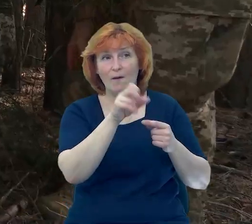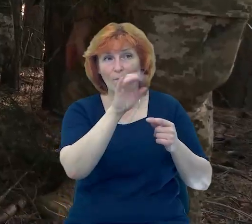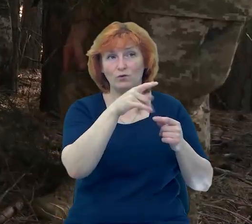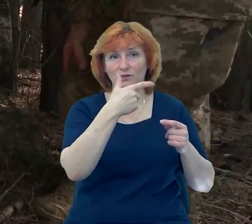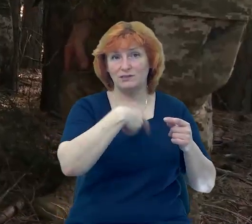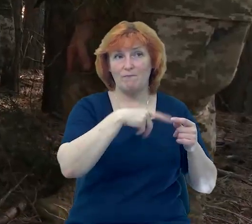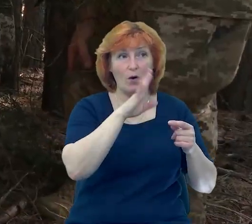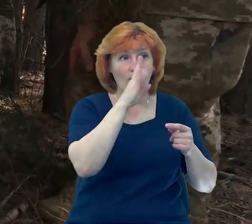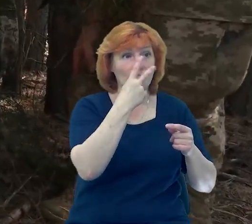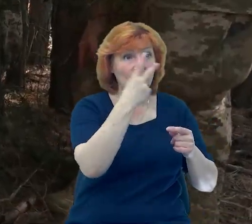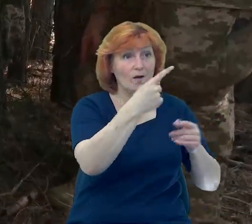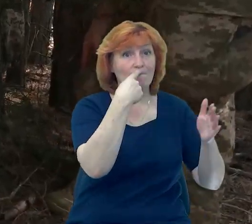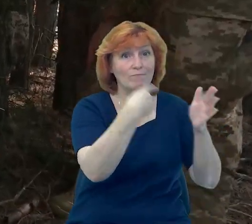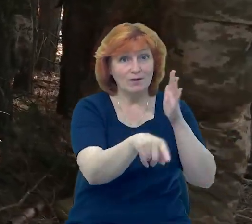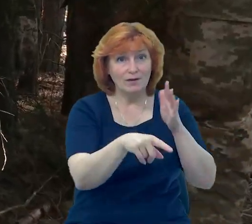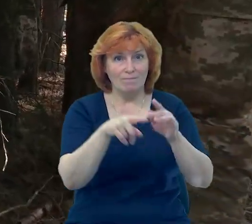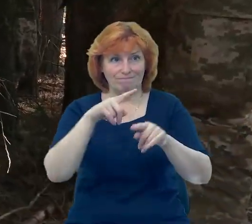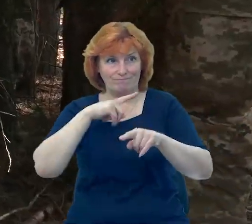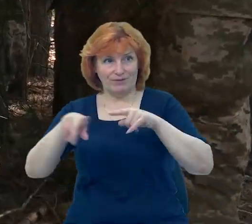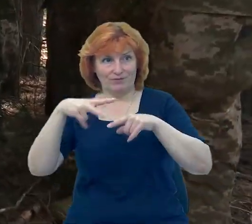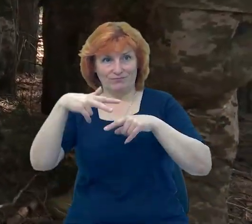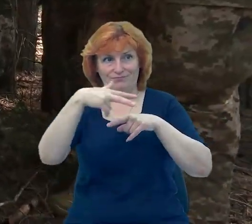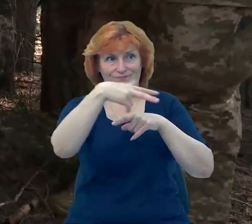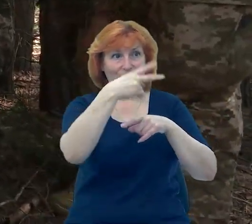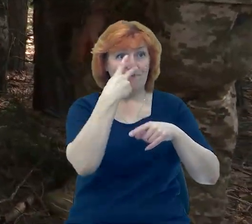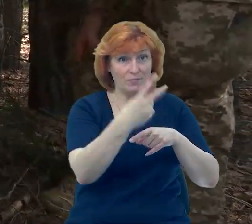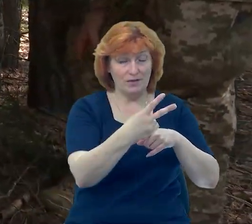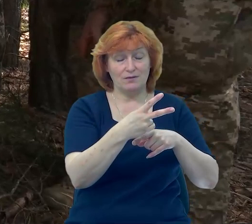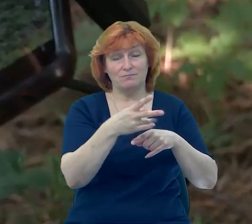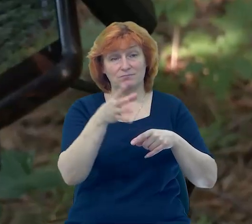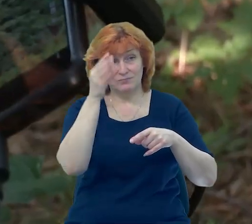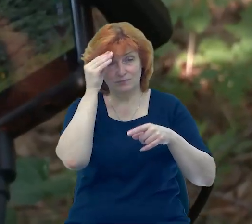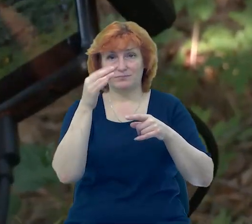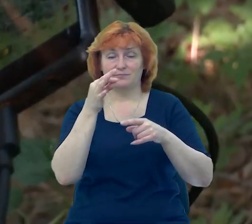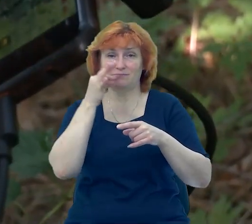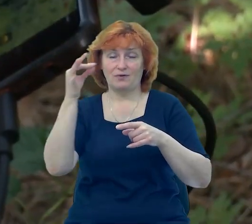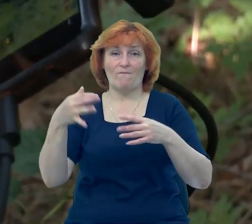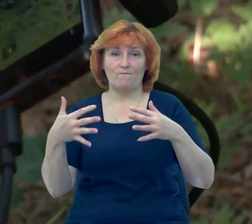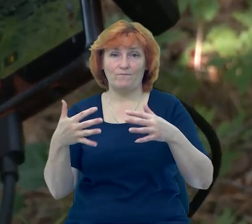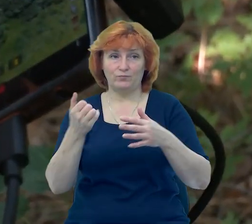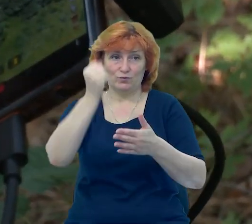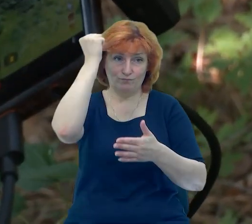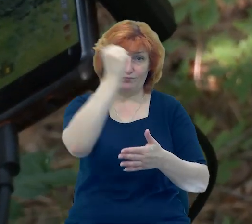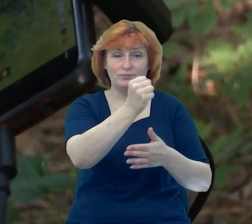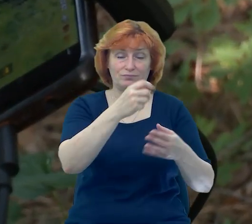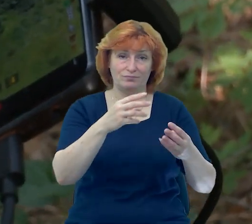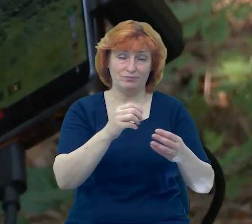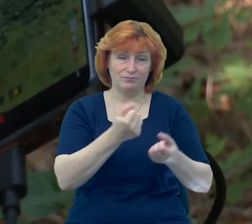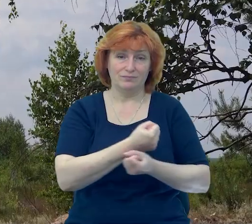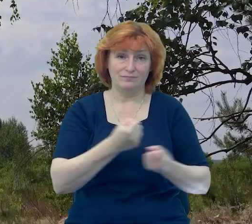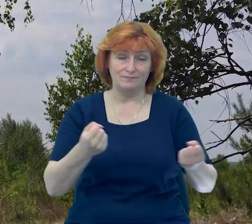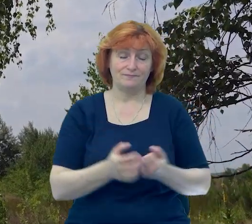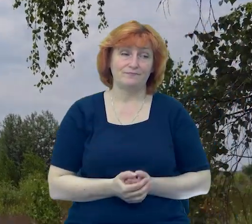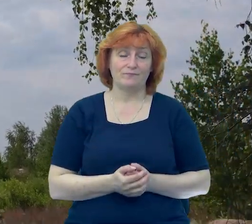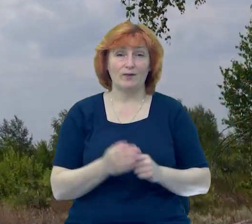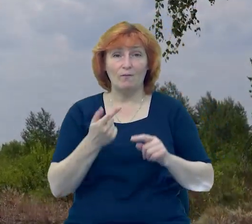від нас, зона до 500 метрів. В рамках проєкту «Армія дронів» військових навчають